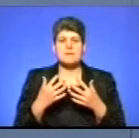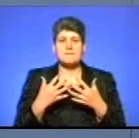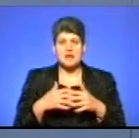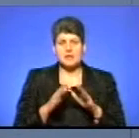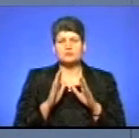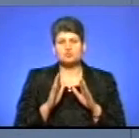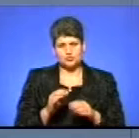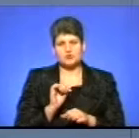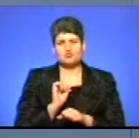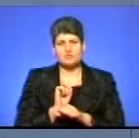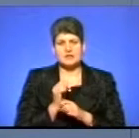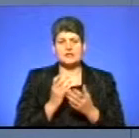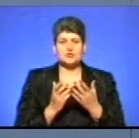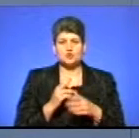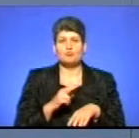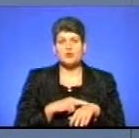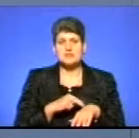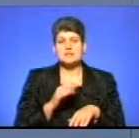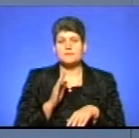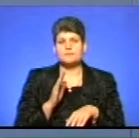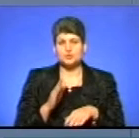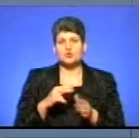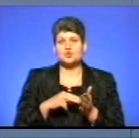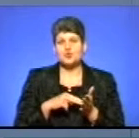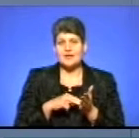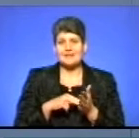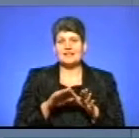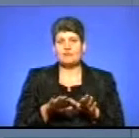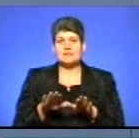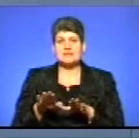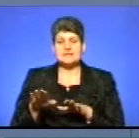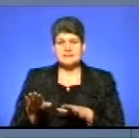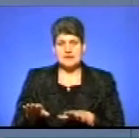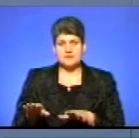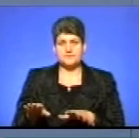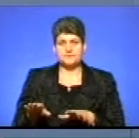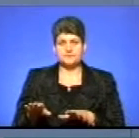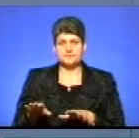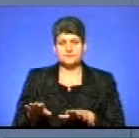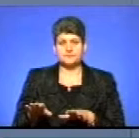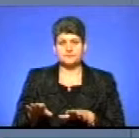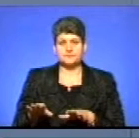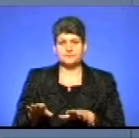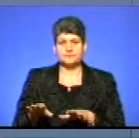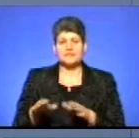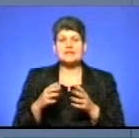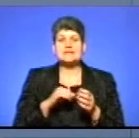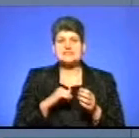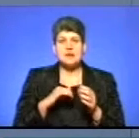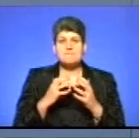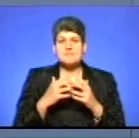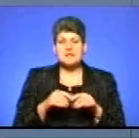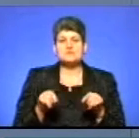звісно, буде зупиняти, якщо поліція буде стояти в відповідних місцях, де, зокрема, сам прилад, він